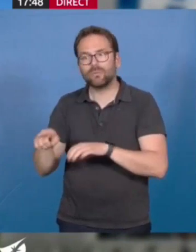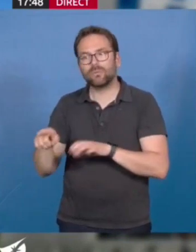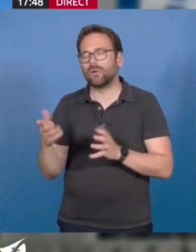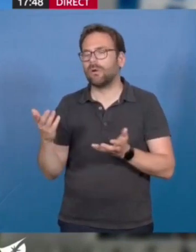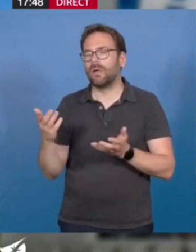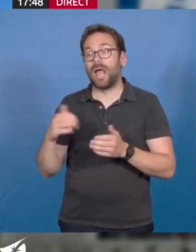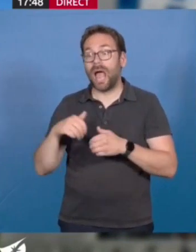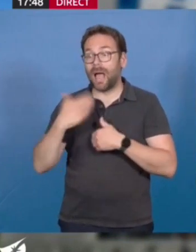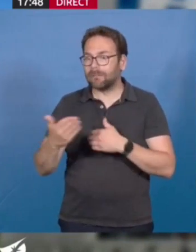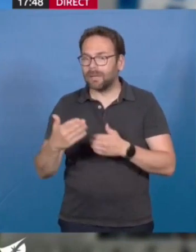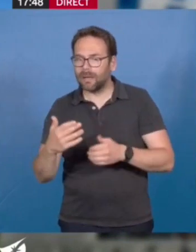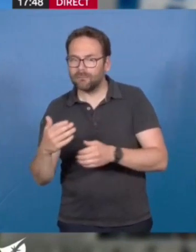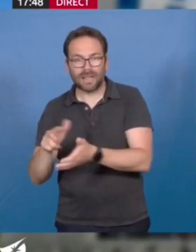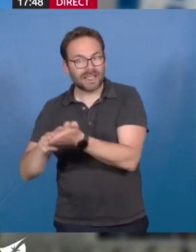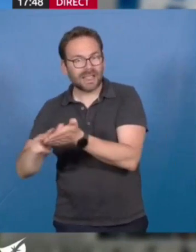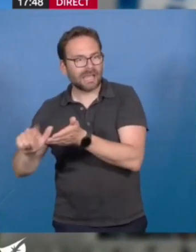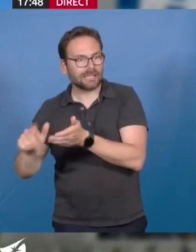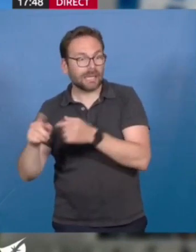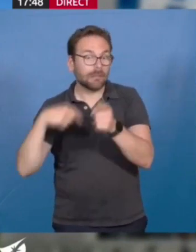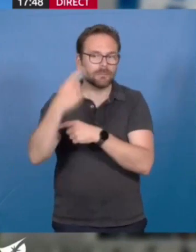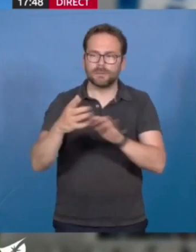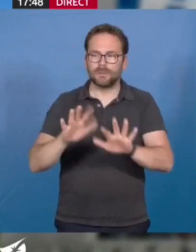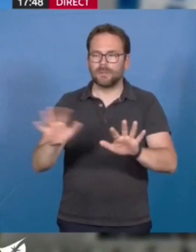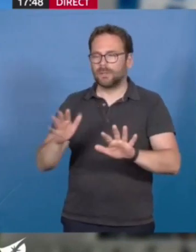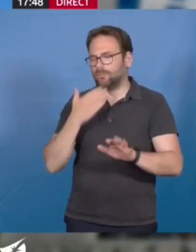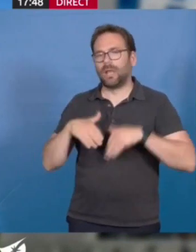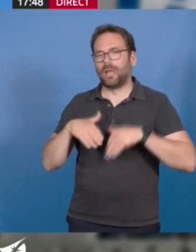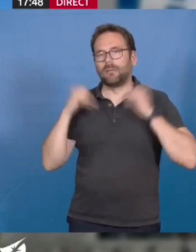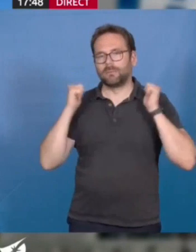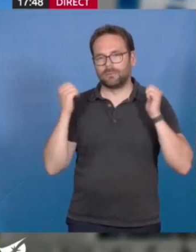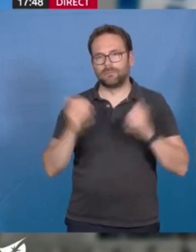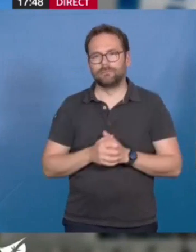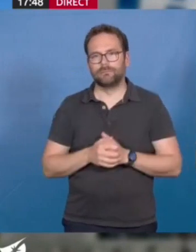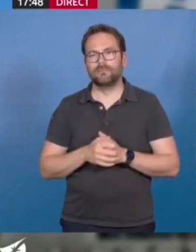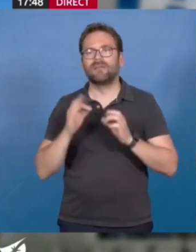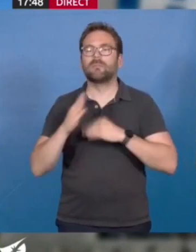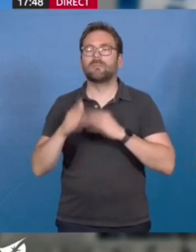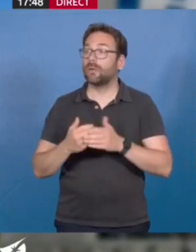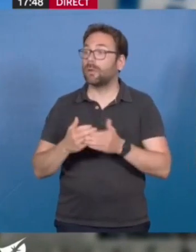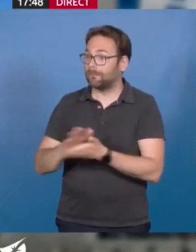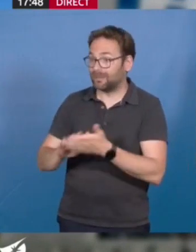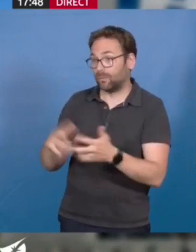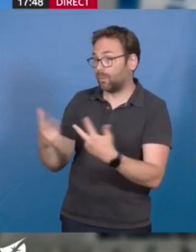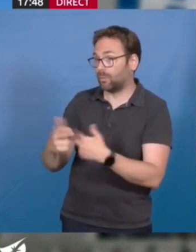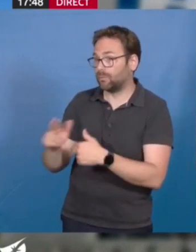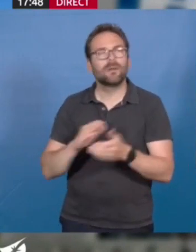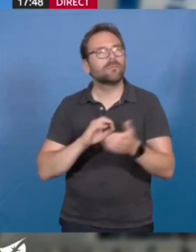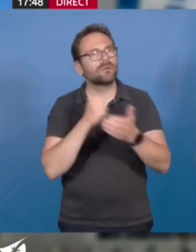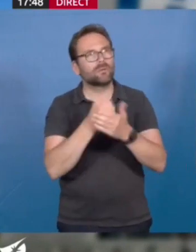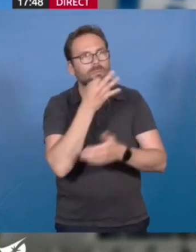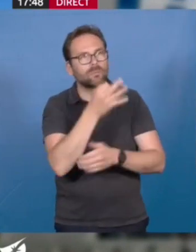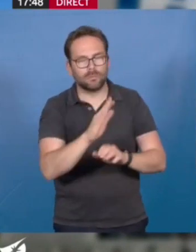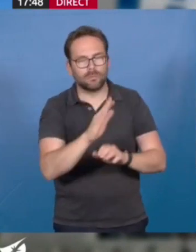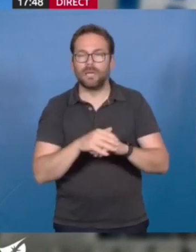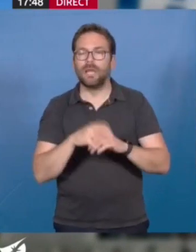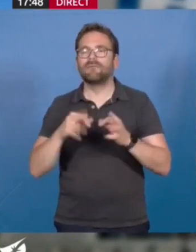présentation de la délibération concernée. Pour revenir à la délibération concernant le plan de relance du logement, je termine, social